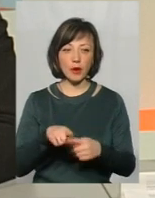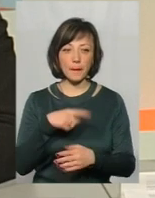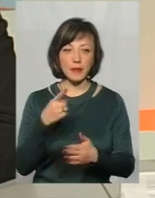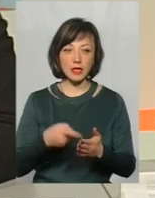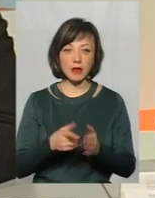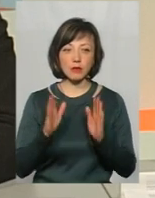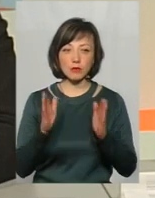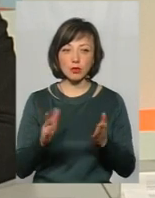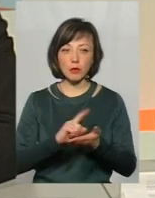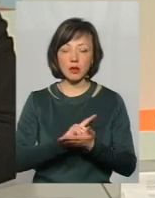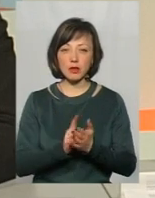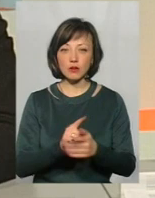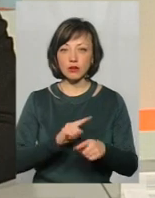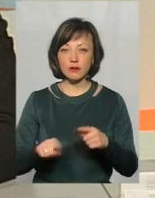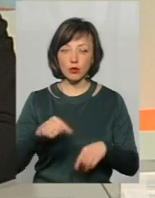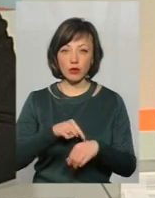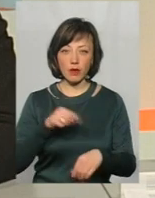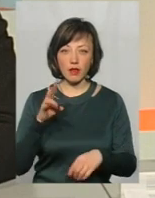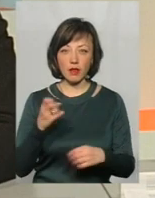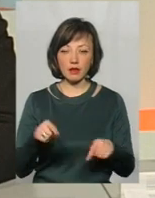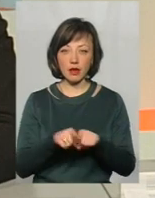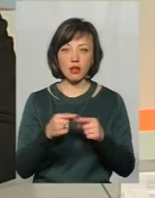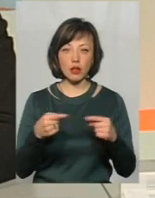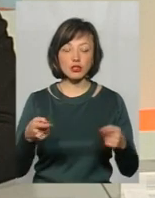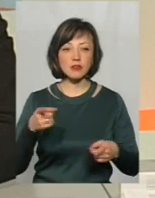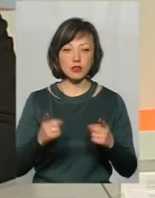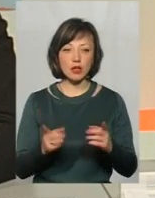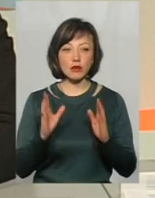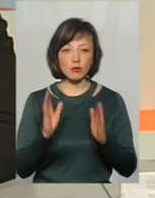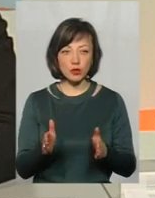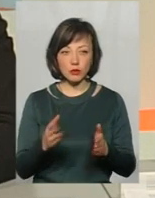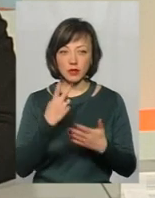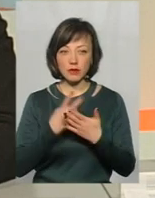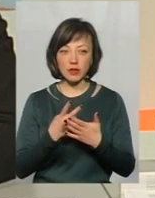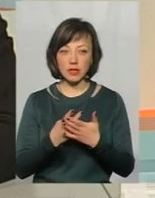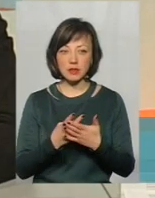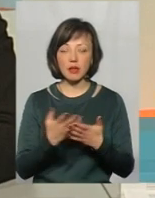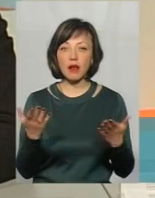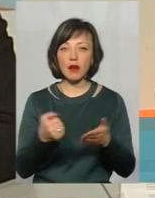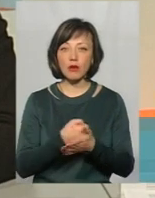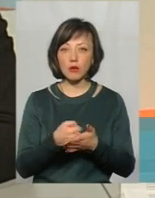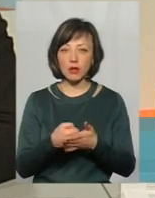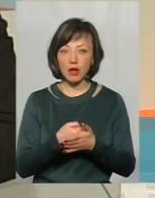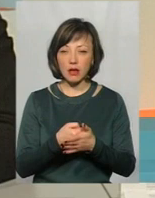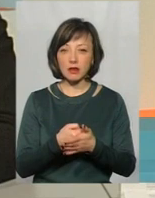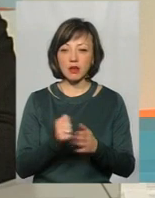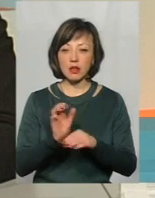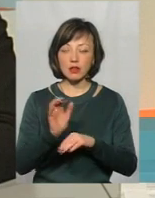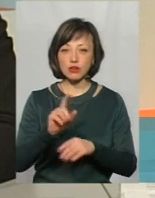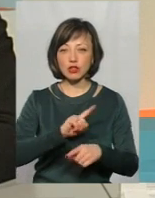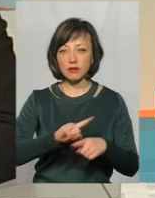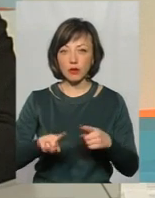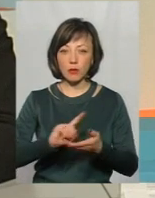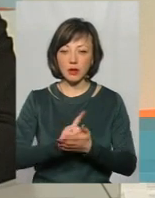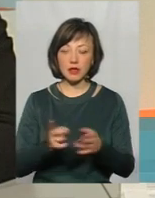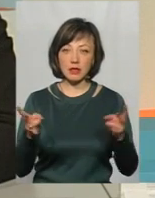і будемо оперативно, швидко реагувати на такі речі. Звичайно, що будемо дивитися, яке клепотання надійшло, наскільки швидко, оперативно